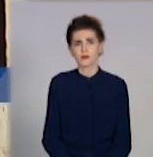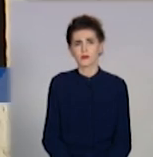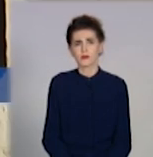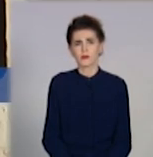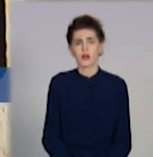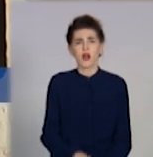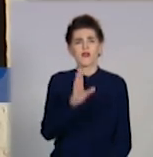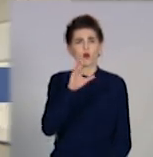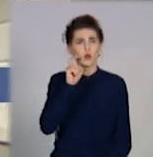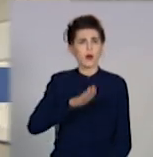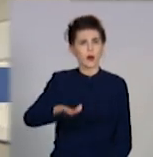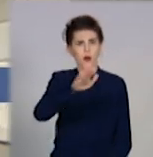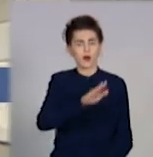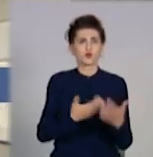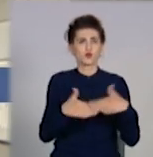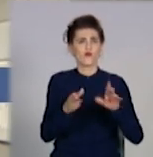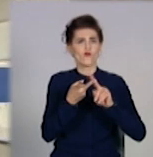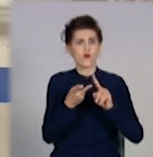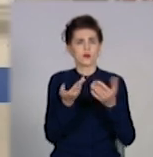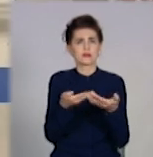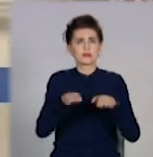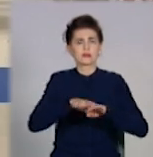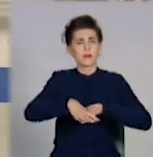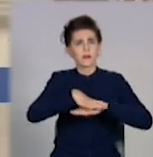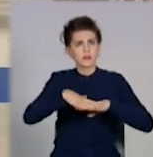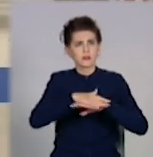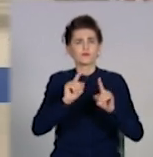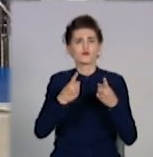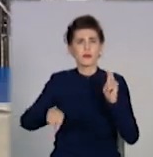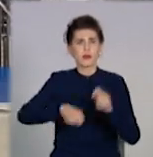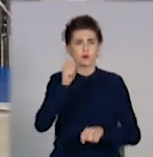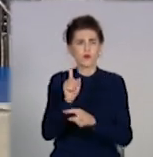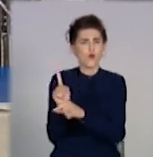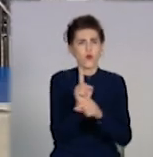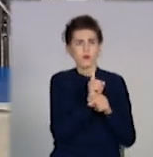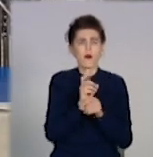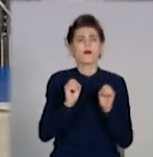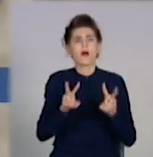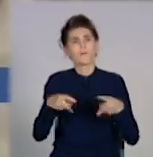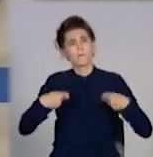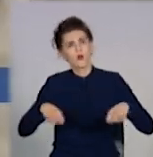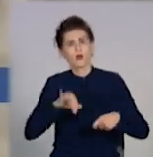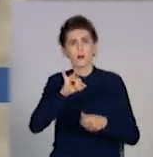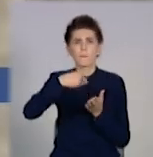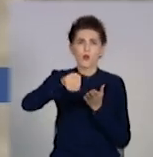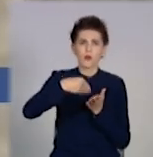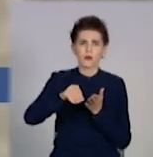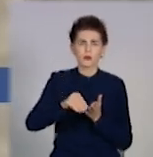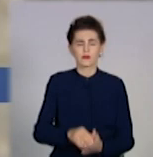В Україні вдруге закривають ринки через порушення норм. Як до цього поставилися торговці та покупці?